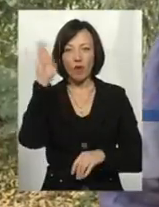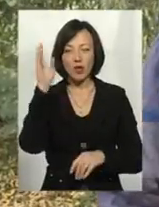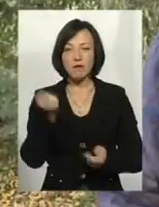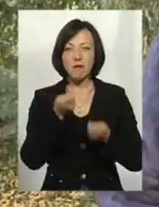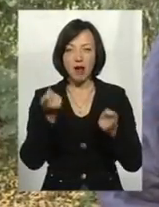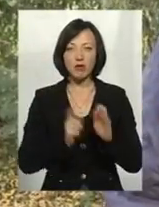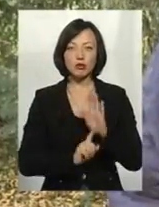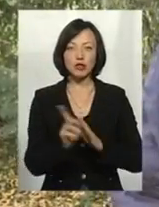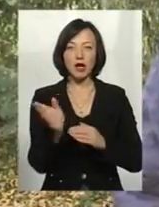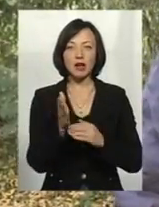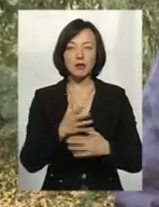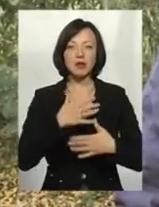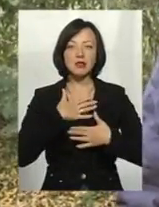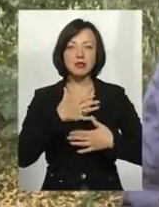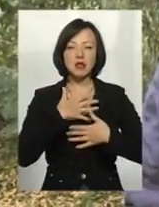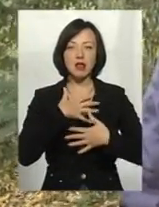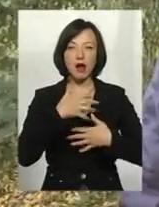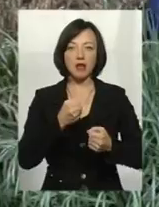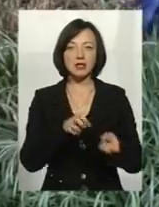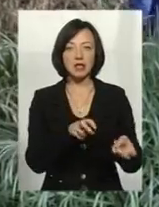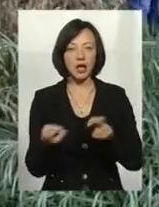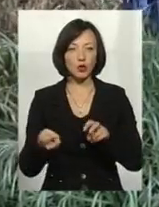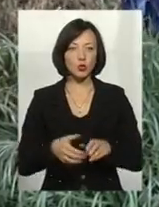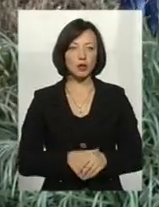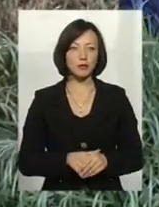починає риба задихатися і гинути.